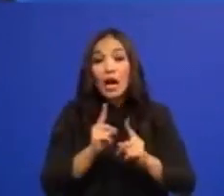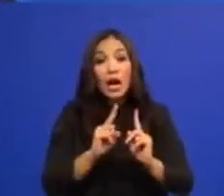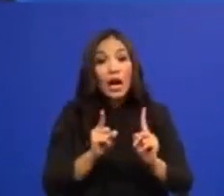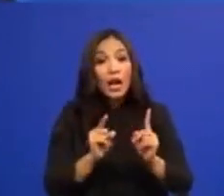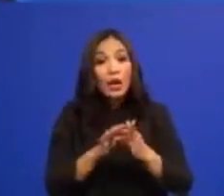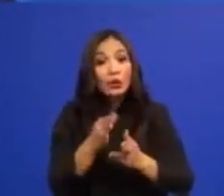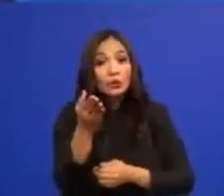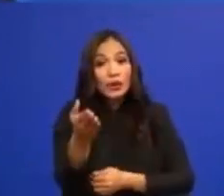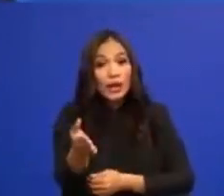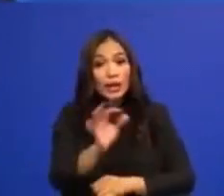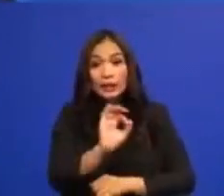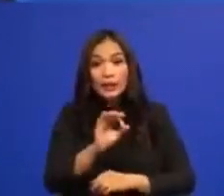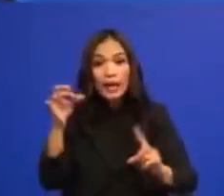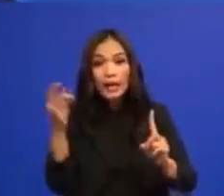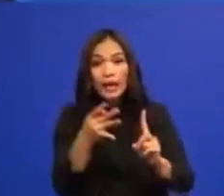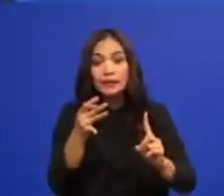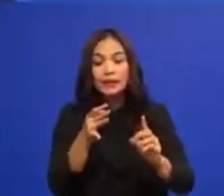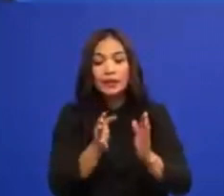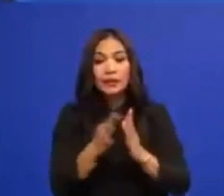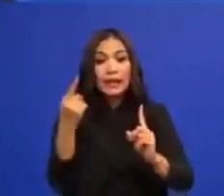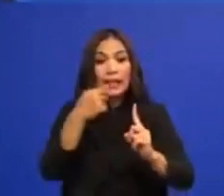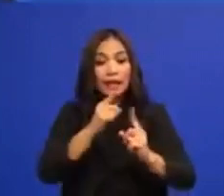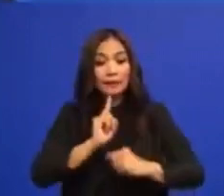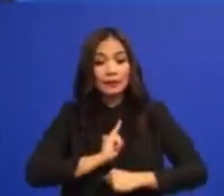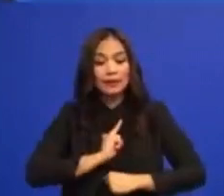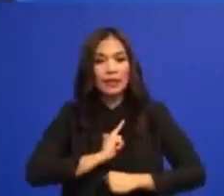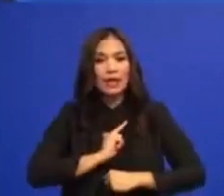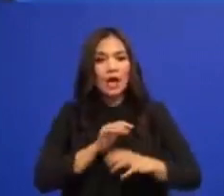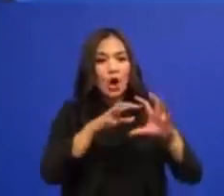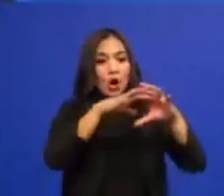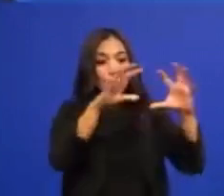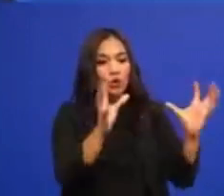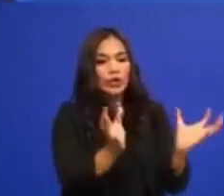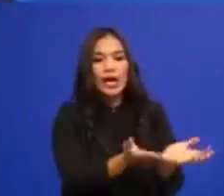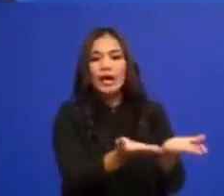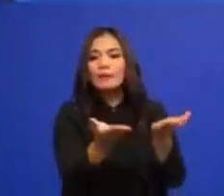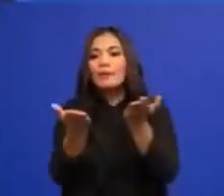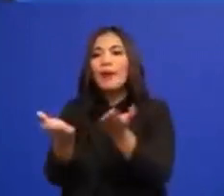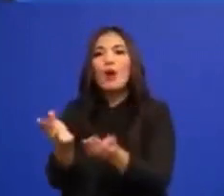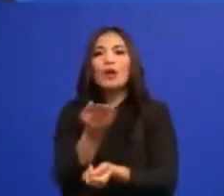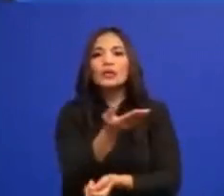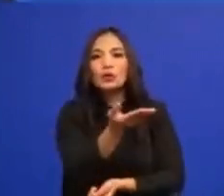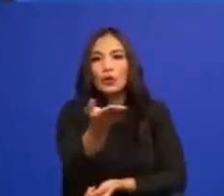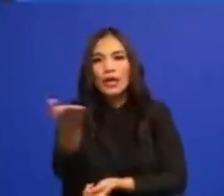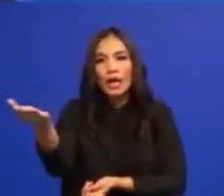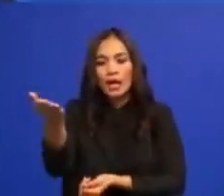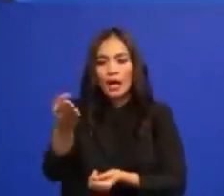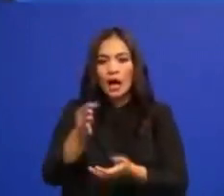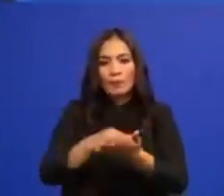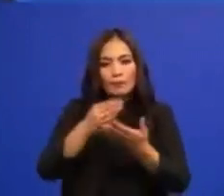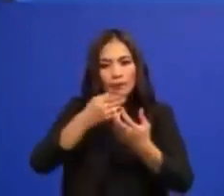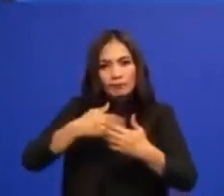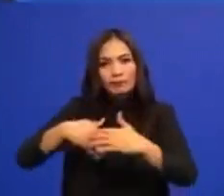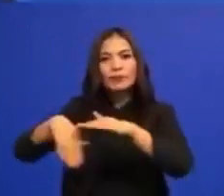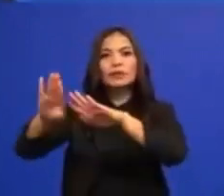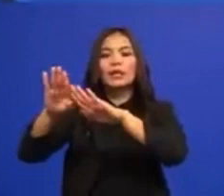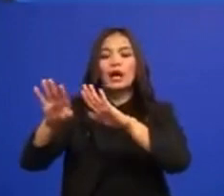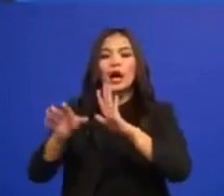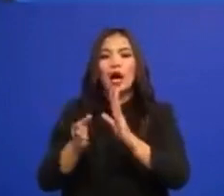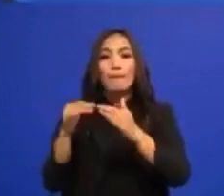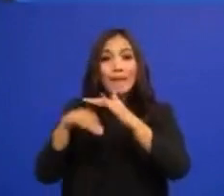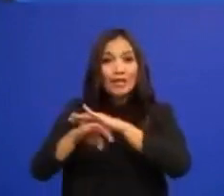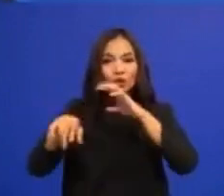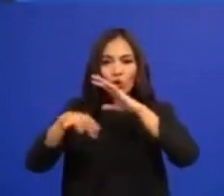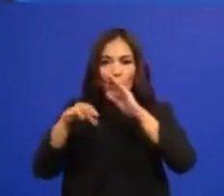saudara tidak keras terhadap diri sendiri, dunia yang akan menyeret saudara, menghanyutkan saudara. Kuasa